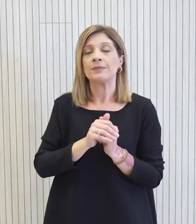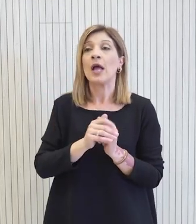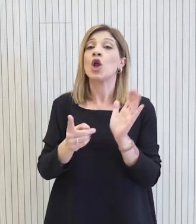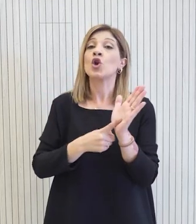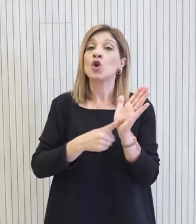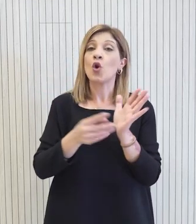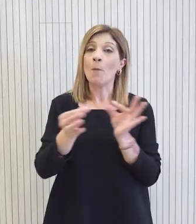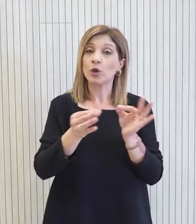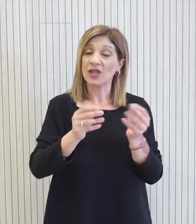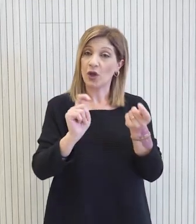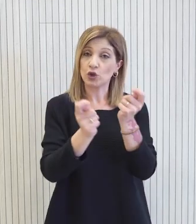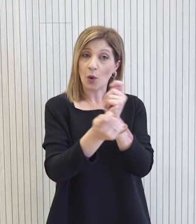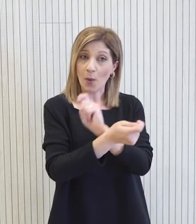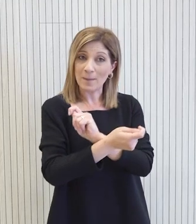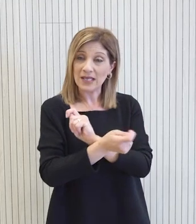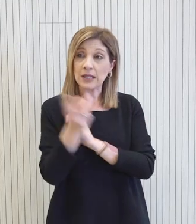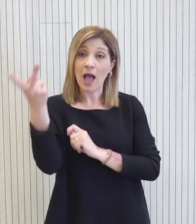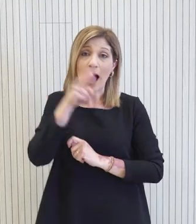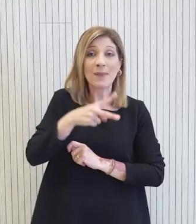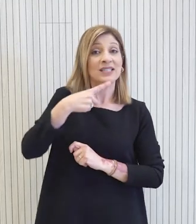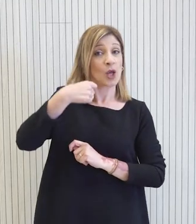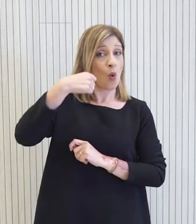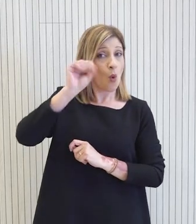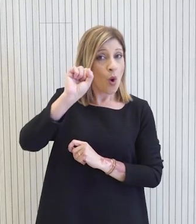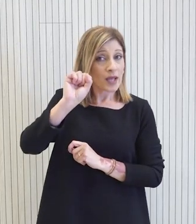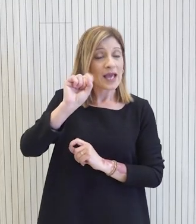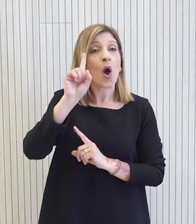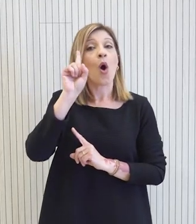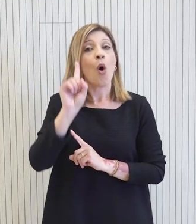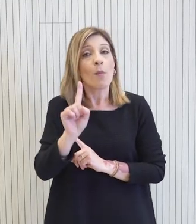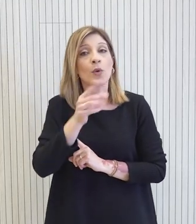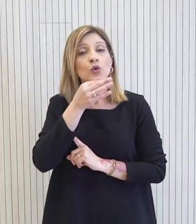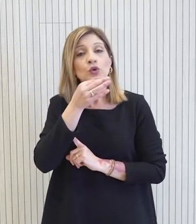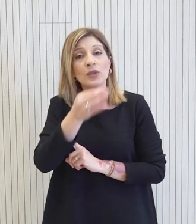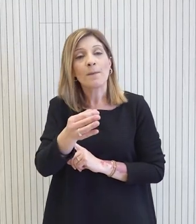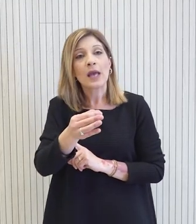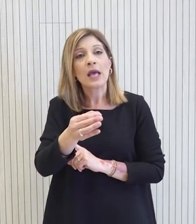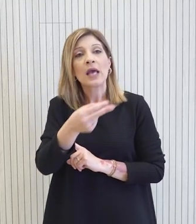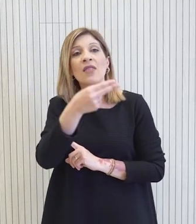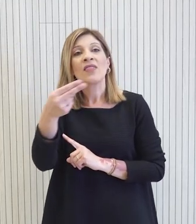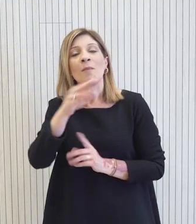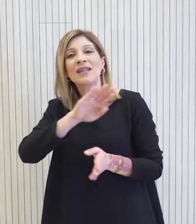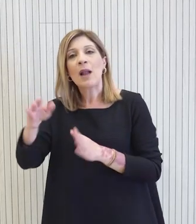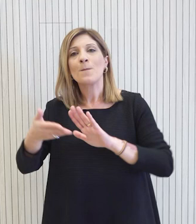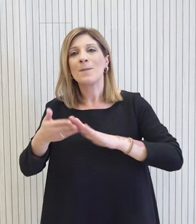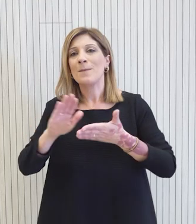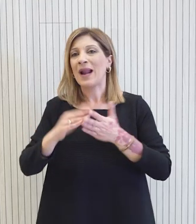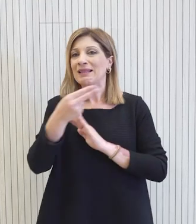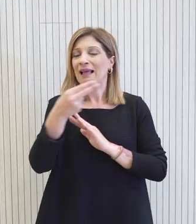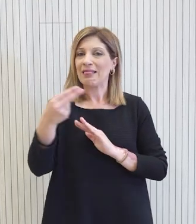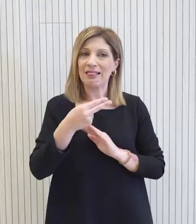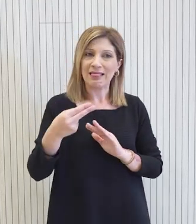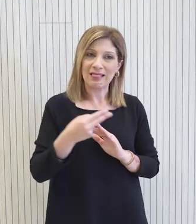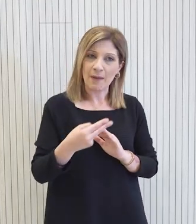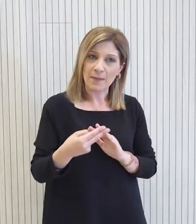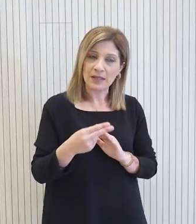νομοσχέδιο τροποποιητικό είπετε όχι, αλλά διαφορήσατε πρακτικά ζητήματα είναι διεύθρον την πολέτη. Δηλαδή μπορεί να